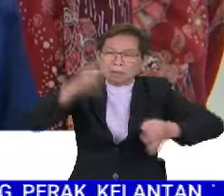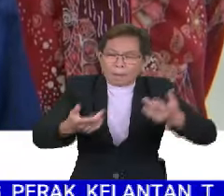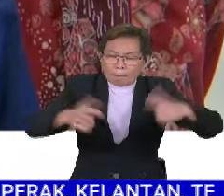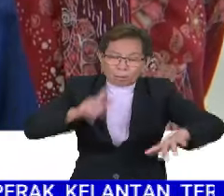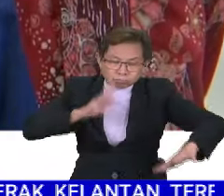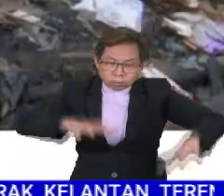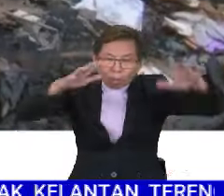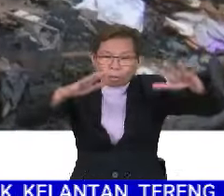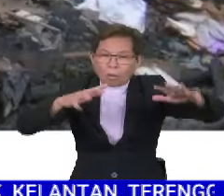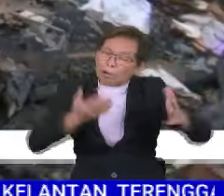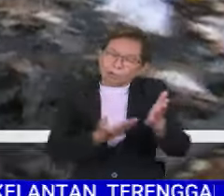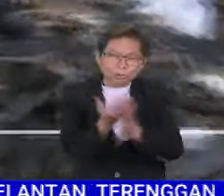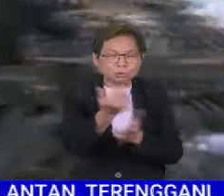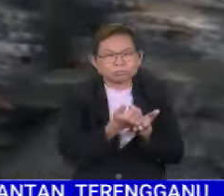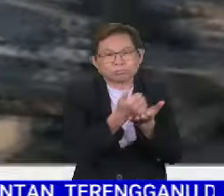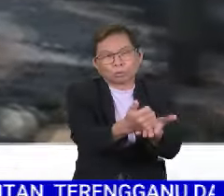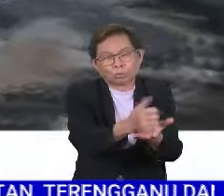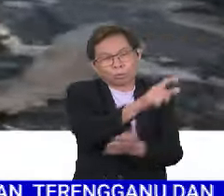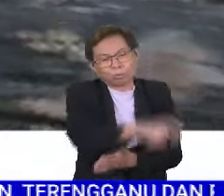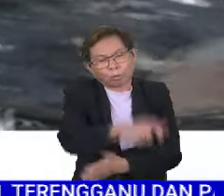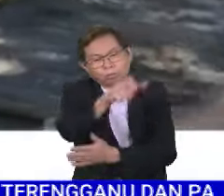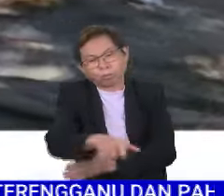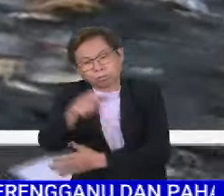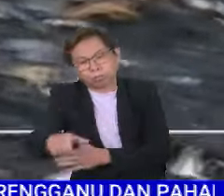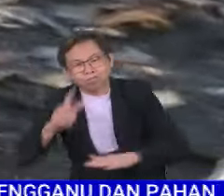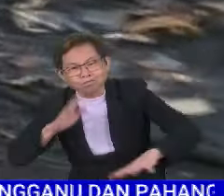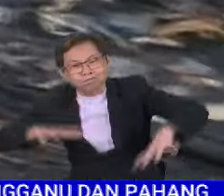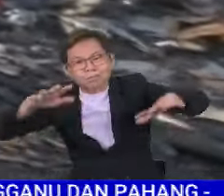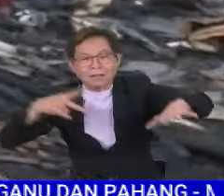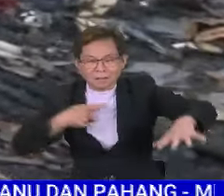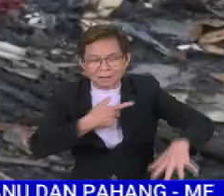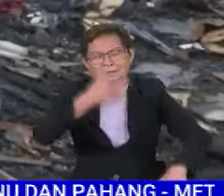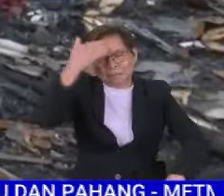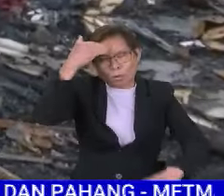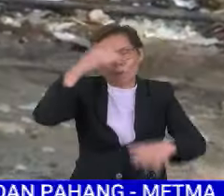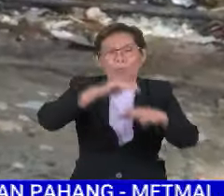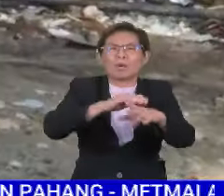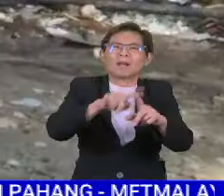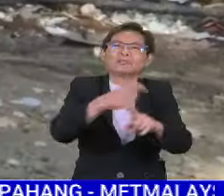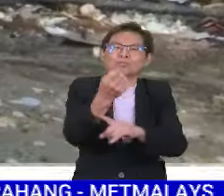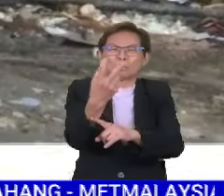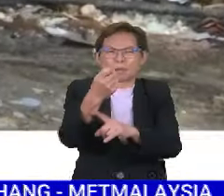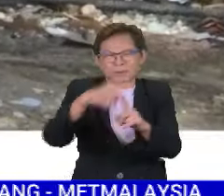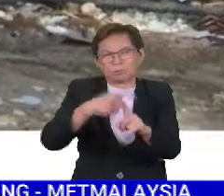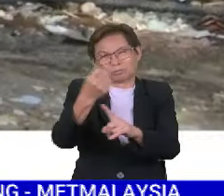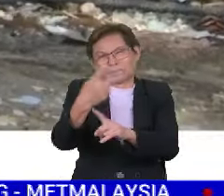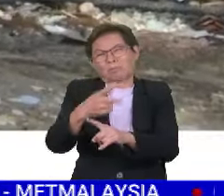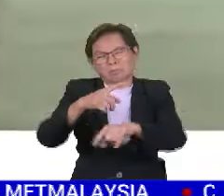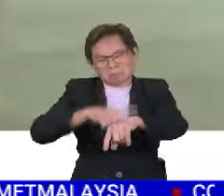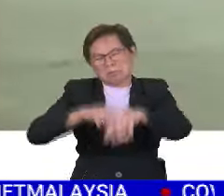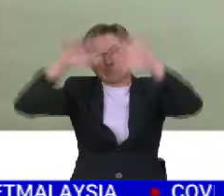bencana, kita terus boleh salurkan bantuan kepada mangsa bencana. Seperti yang kita maklum, hujung tahun ini, musim banjir,